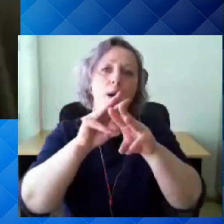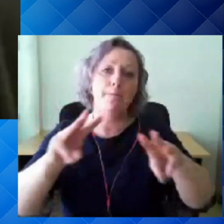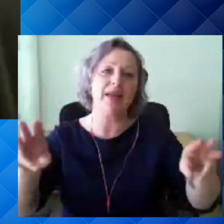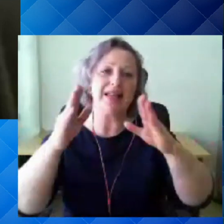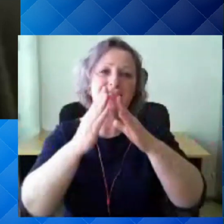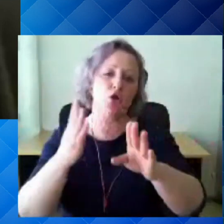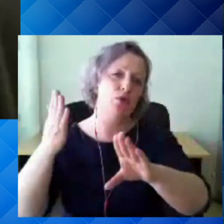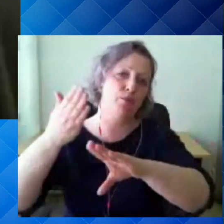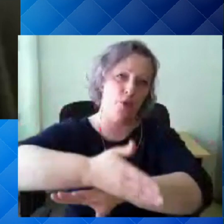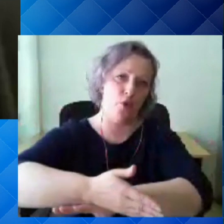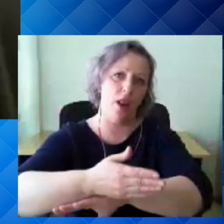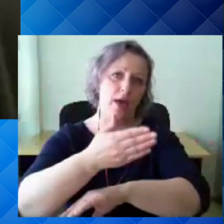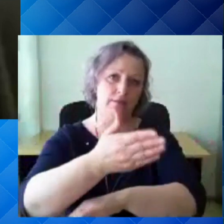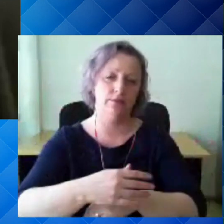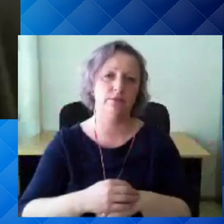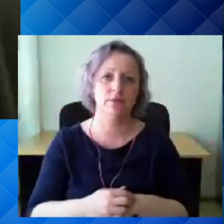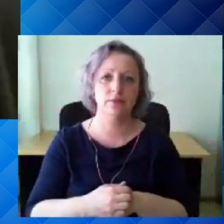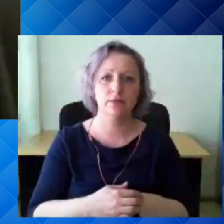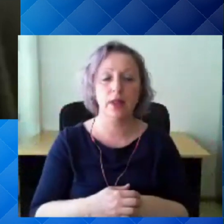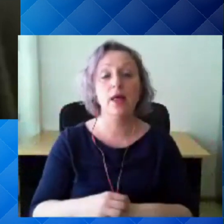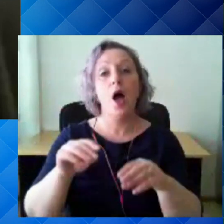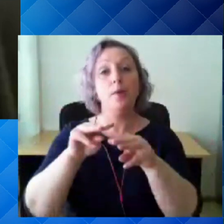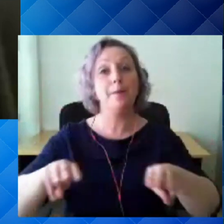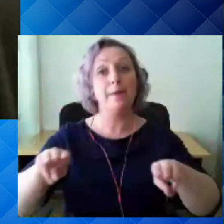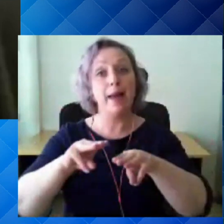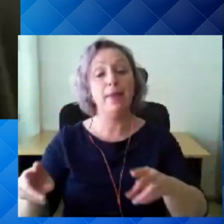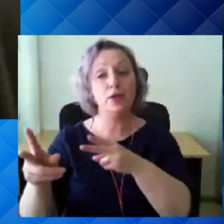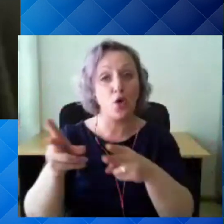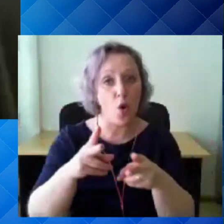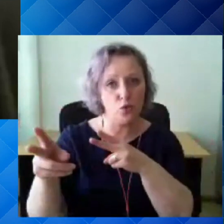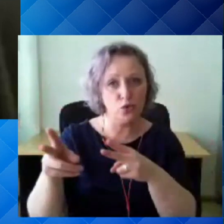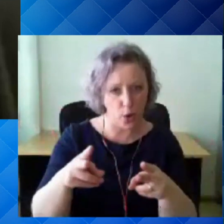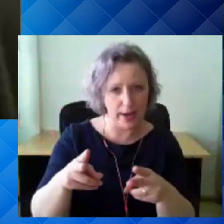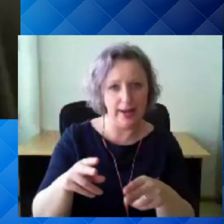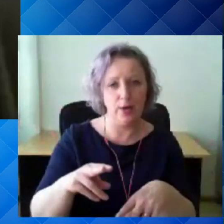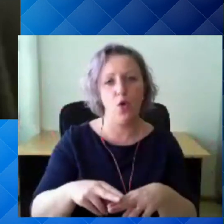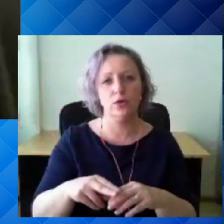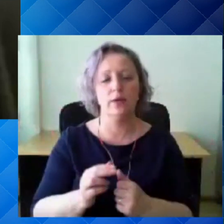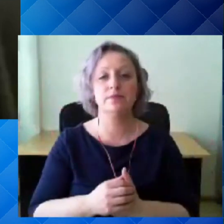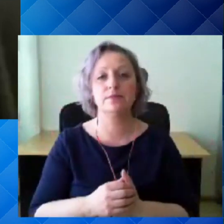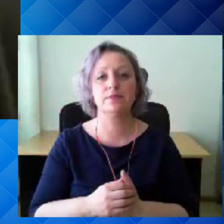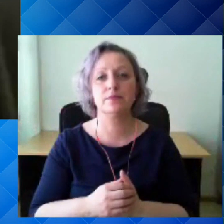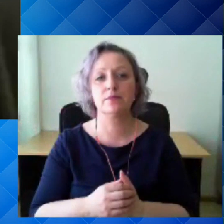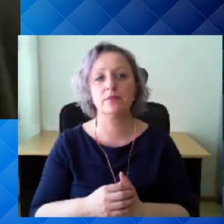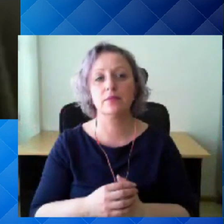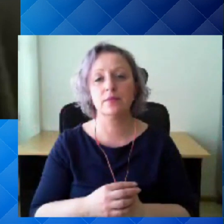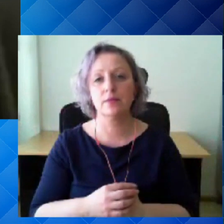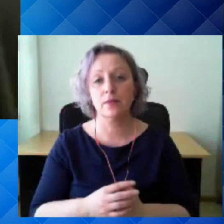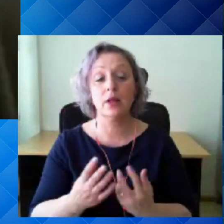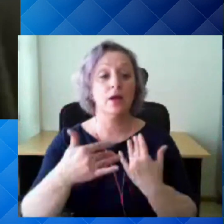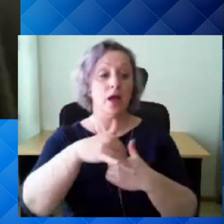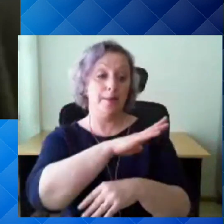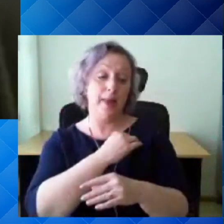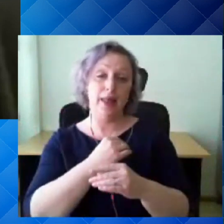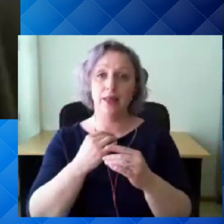eelkõige. Nüüd meedmete kontrollikohta nii palju, et meie teostame